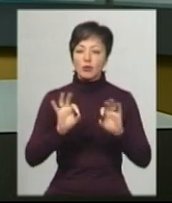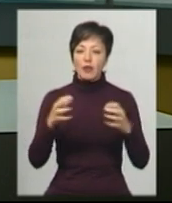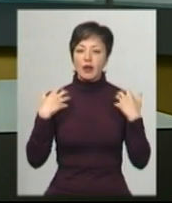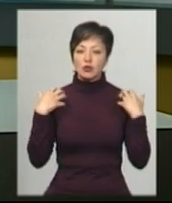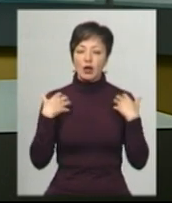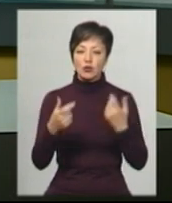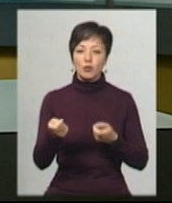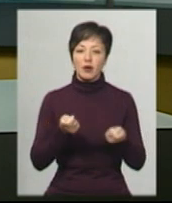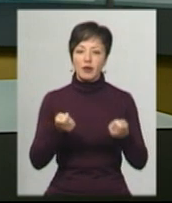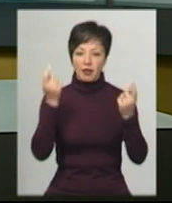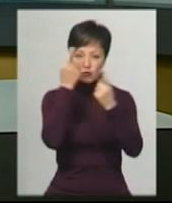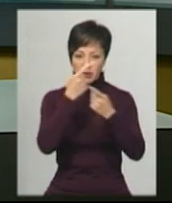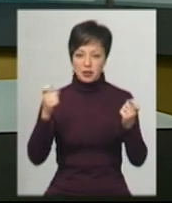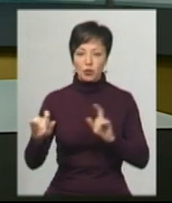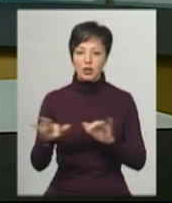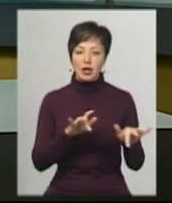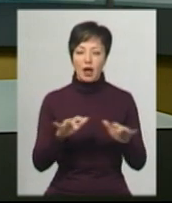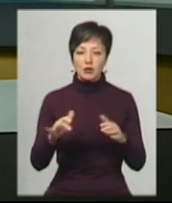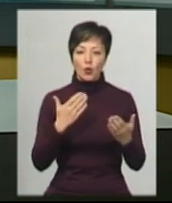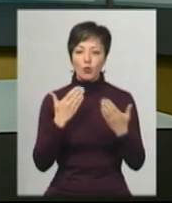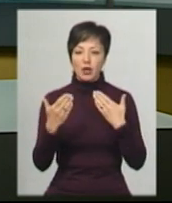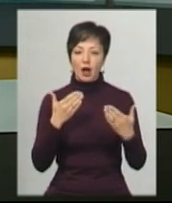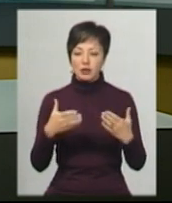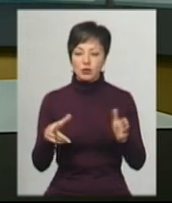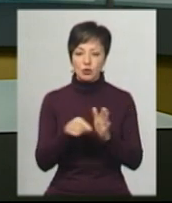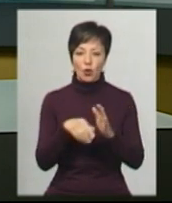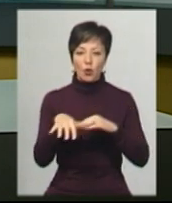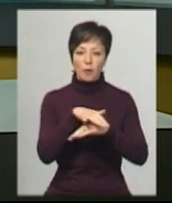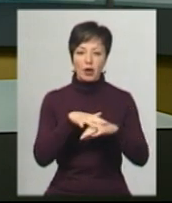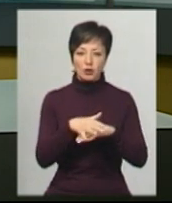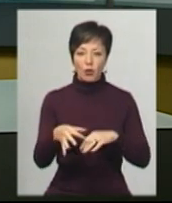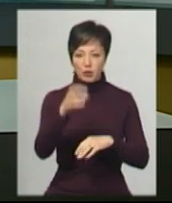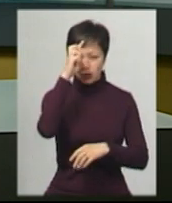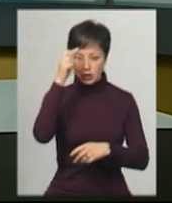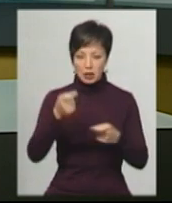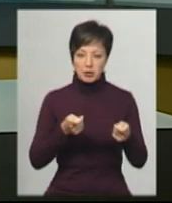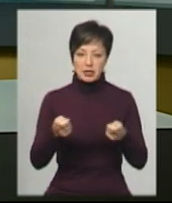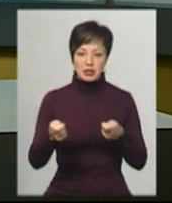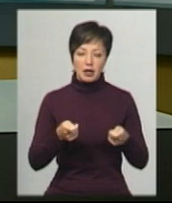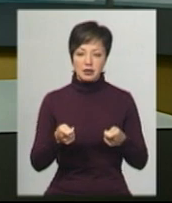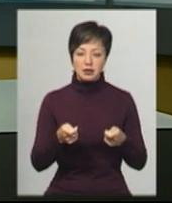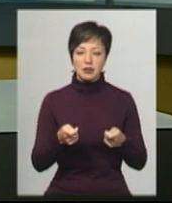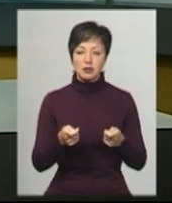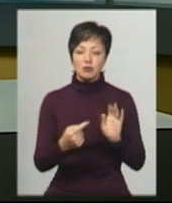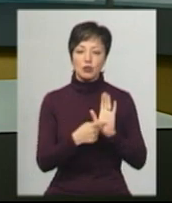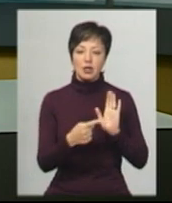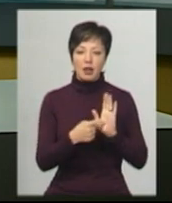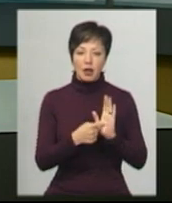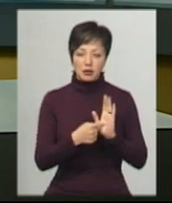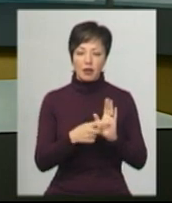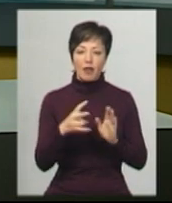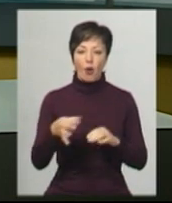начальниця управління інформаційної діяльності та комунікацій із громадськістю облдержадміністрації Інна Михайлова із посиланням на